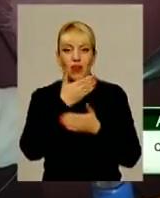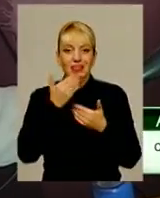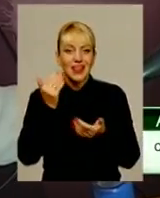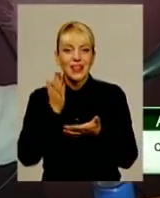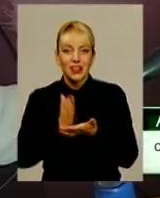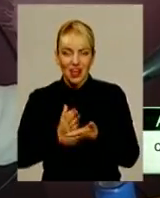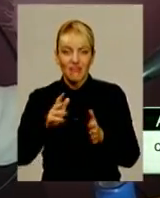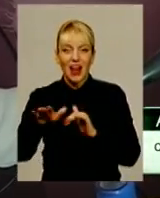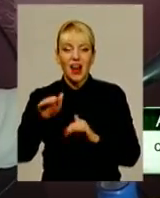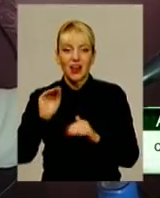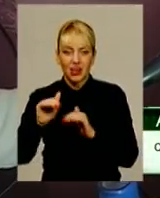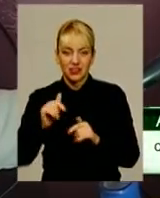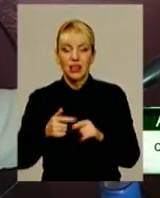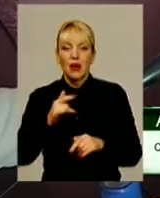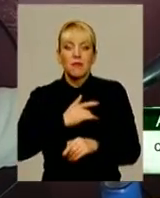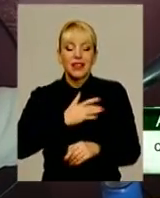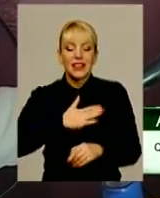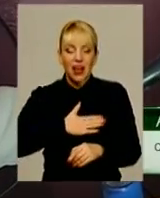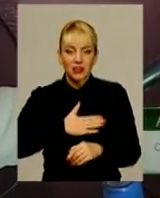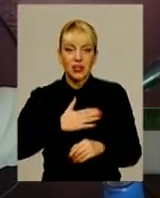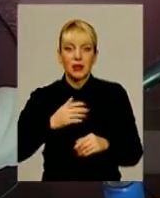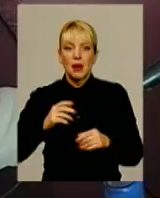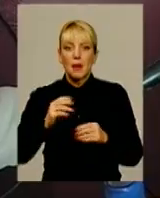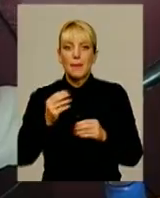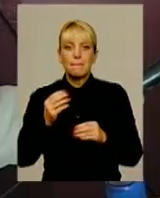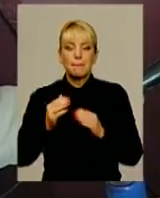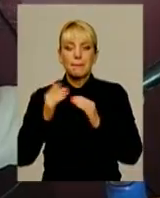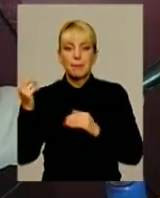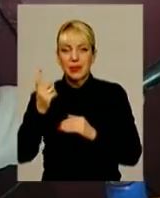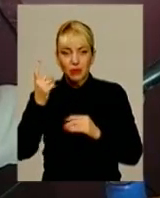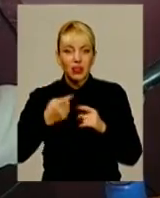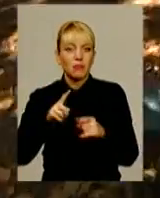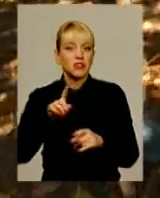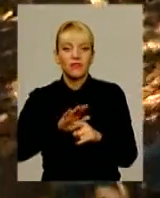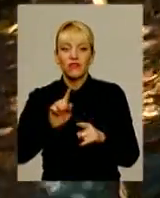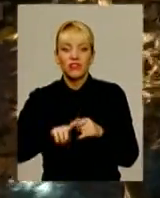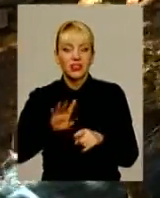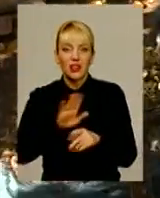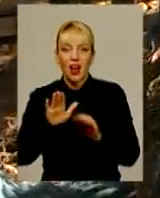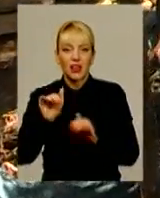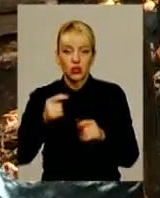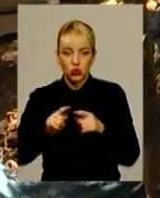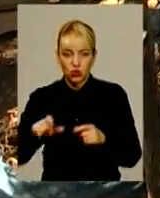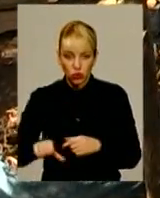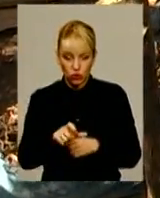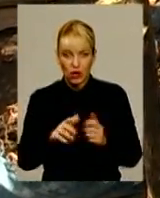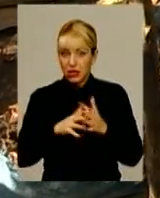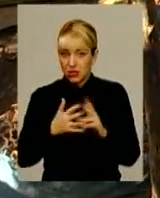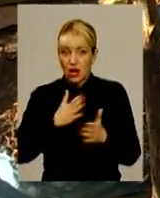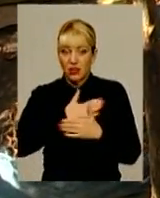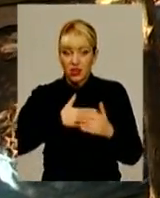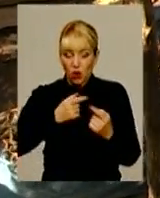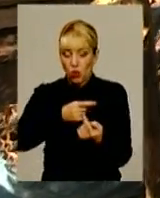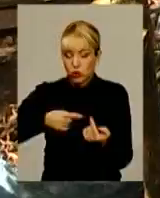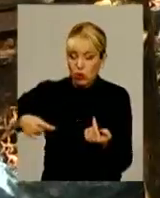приватного підприємця агрофірми «Махарінець», а знаходяться у комунальній власності. Селяни не хочуть возити сміття околицями